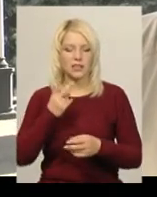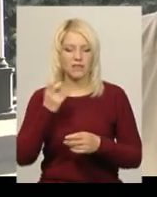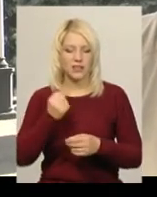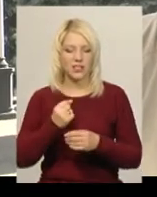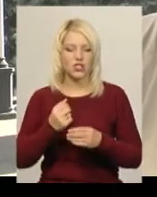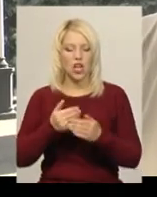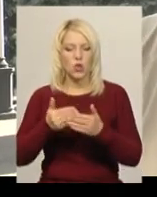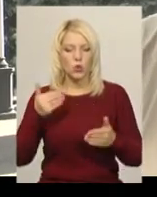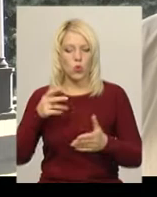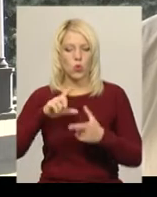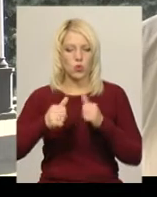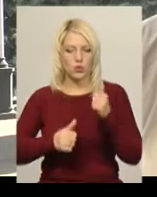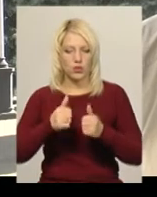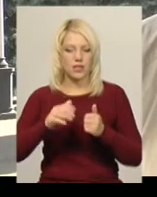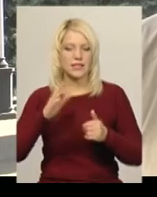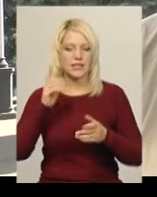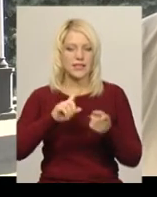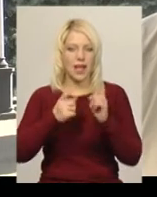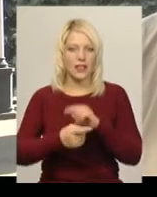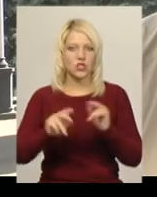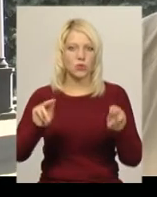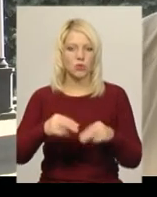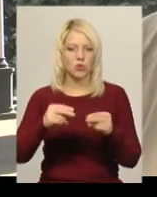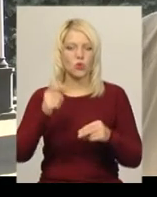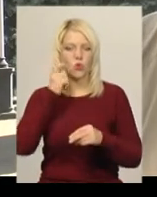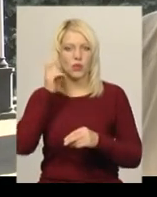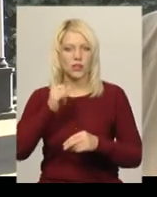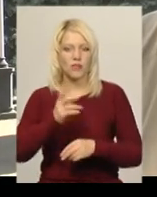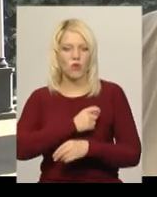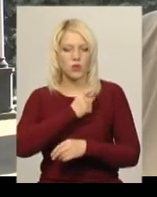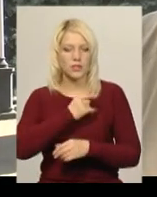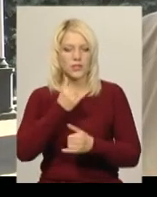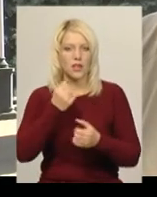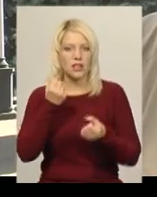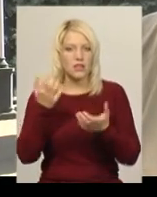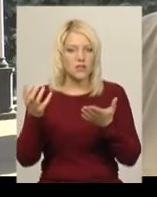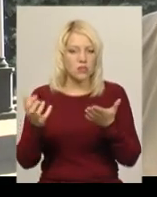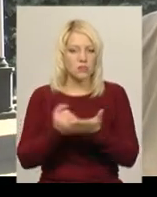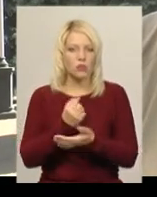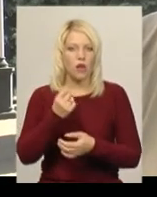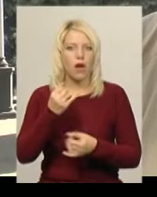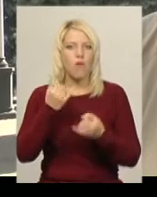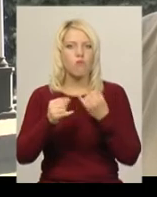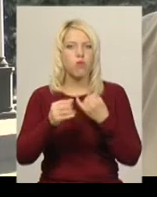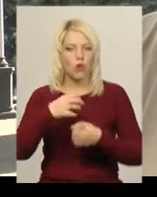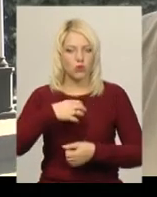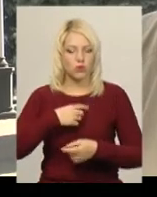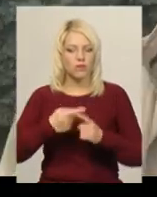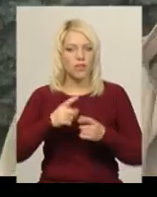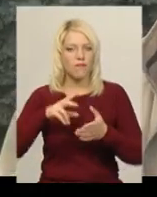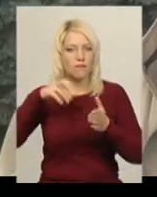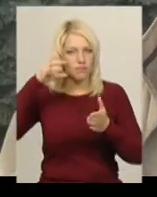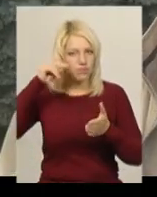стала чемпіонкою України в Одесі. І от зараз отримала бронзу. А це вже показник. Хочу ще раз привітати Микиту і все наше українське